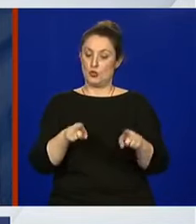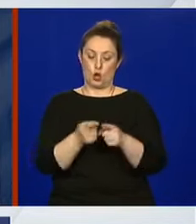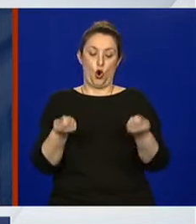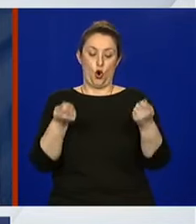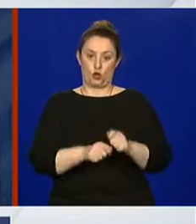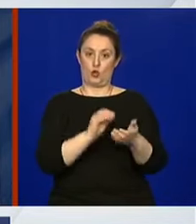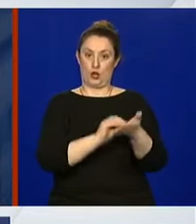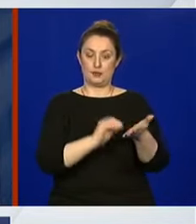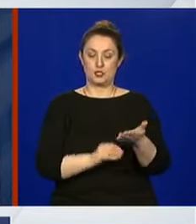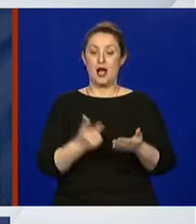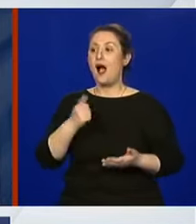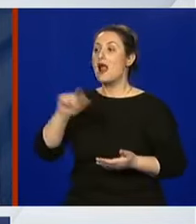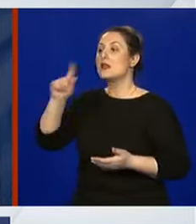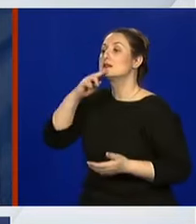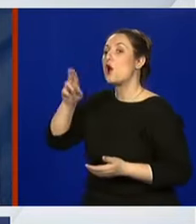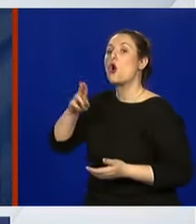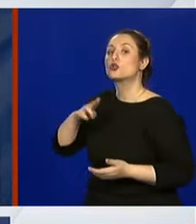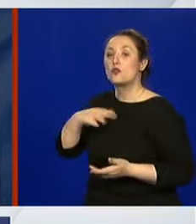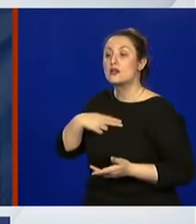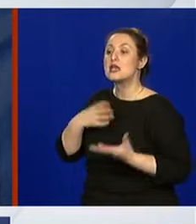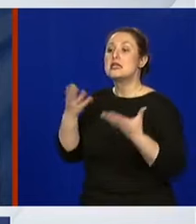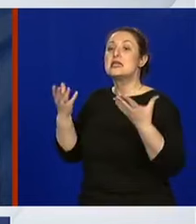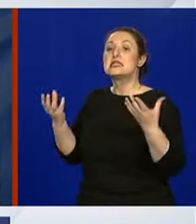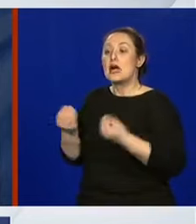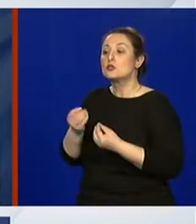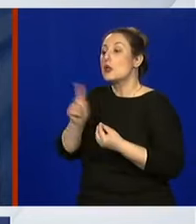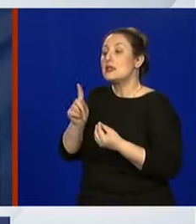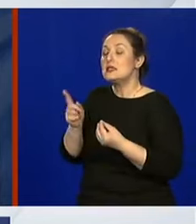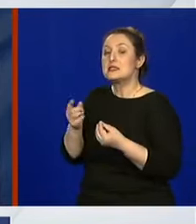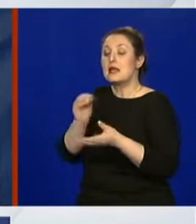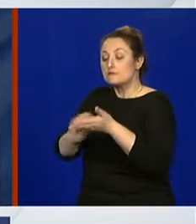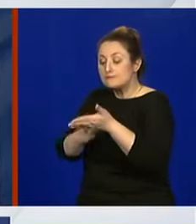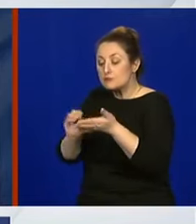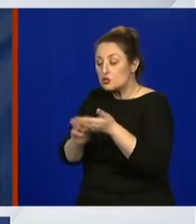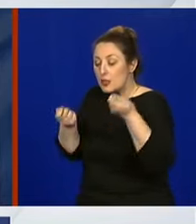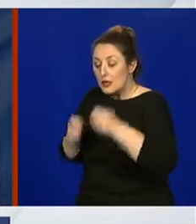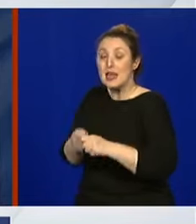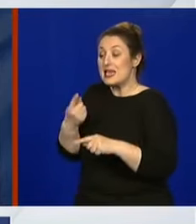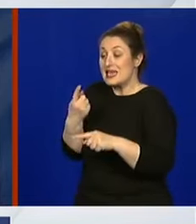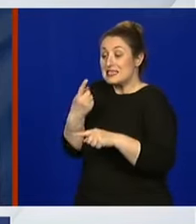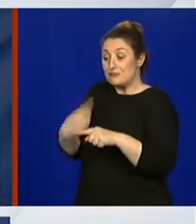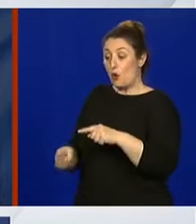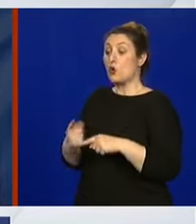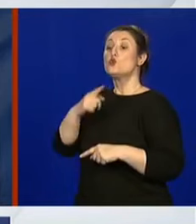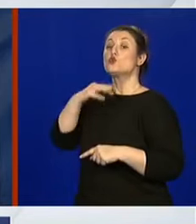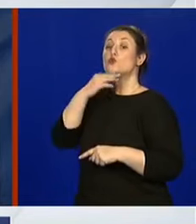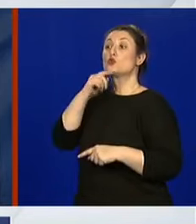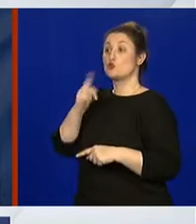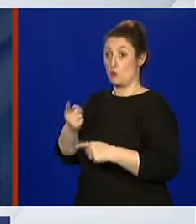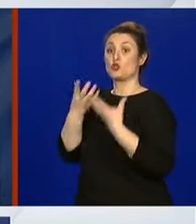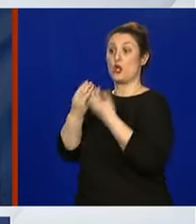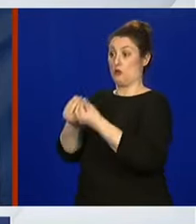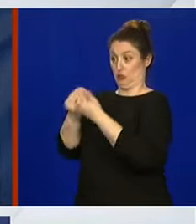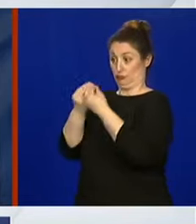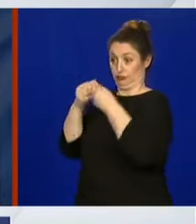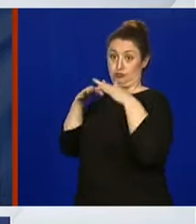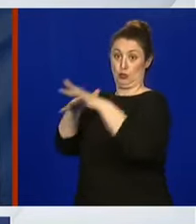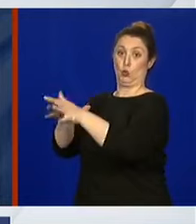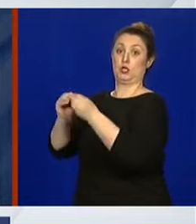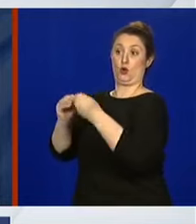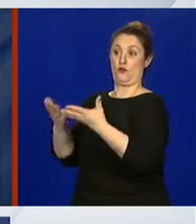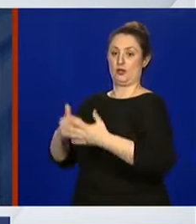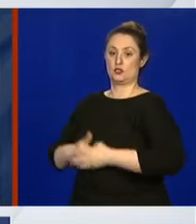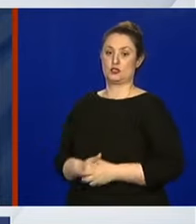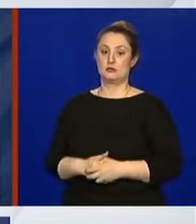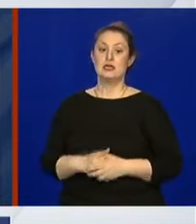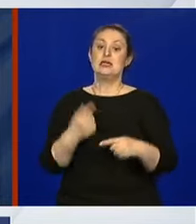nisi mi odgovorili zašto nije donesena takva odluka upravo zbog ove navale koja se može dogoditi u subotu. Zato što je donesena ovakva odluka.